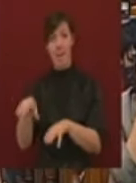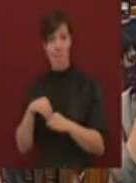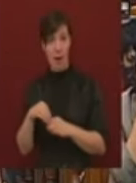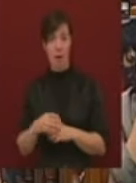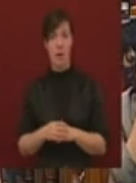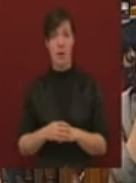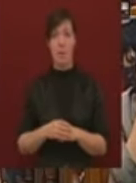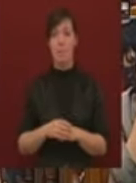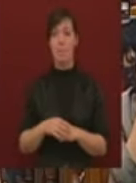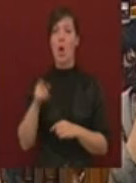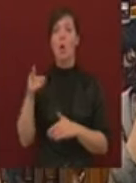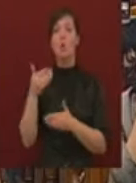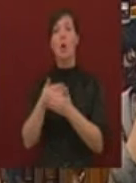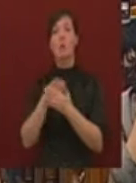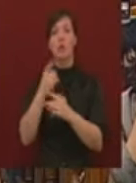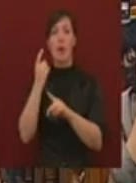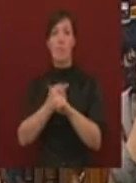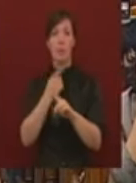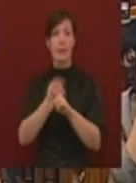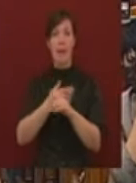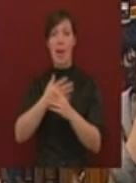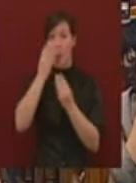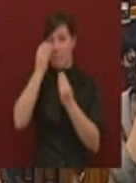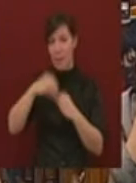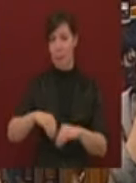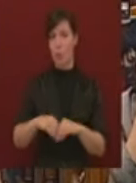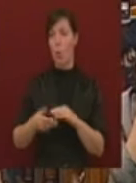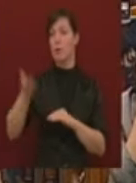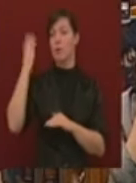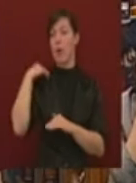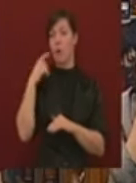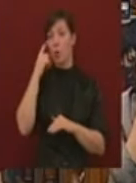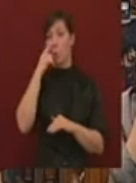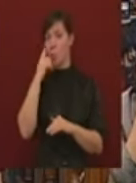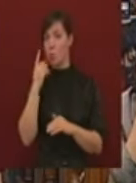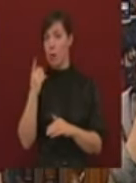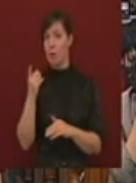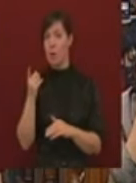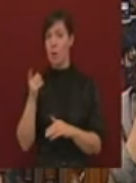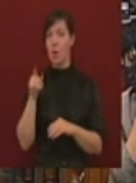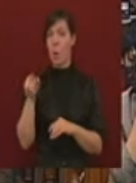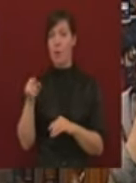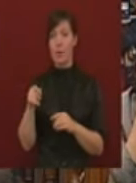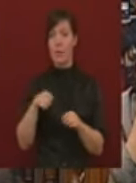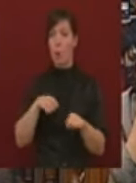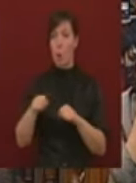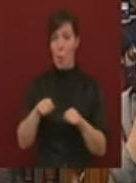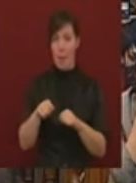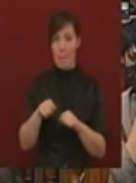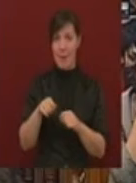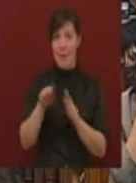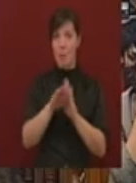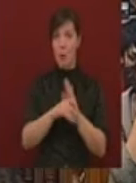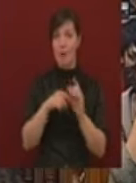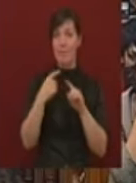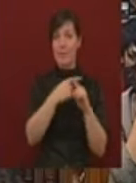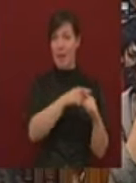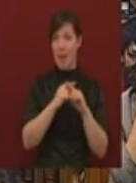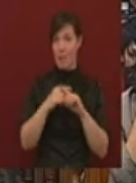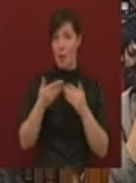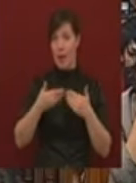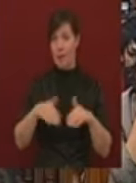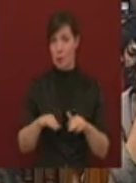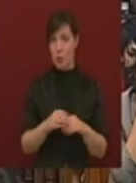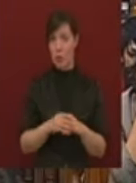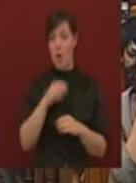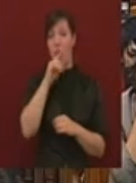gazdaságpolitika, amit itt ön tavaly júniusban, nem tévedés júniusban, nem a kormányprogram vitájában elindított. A kérdés